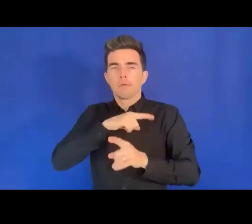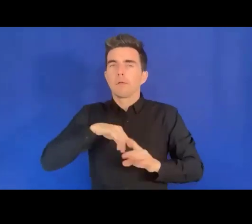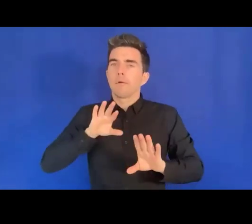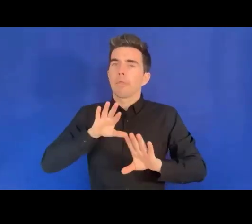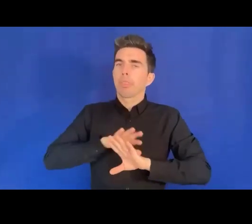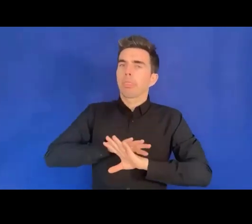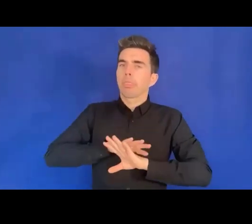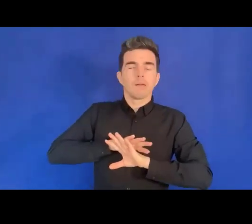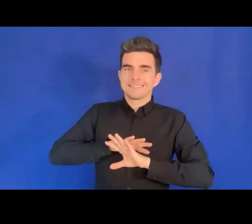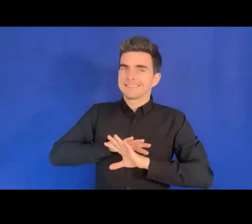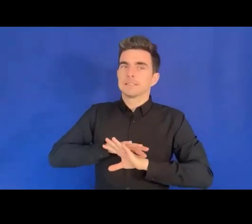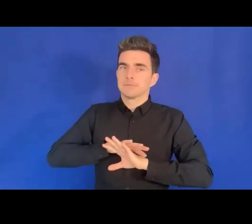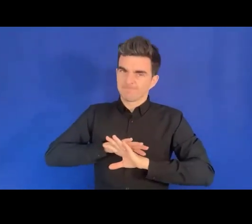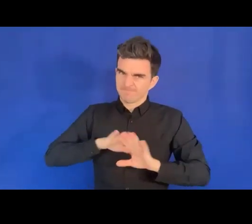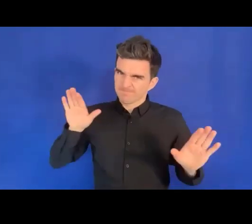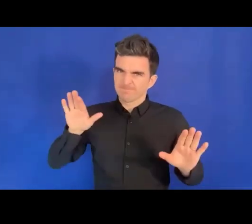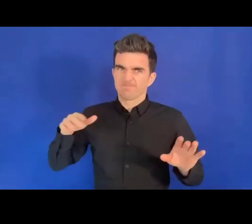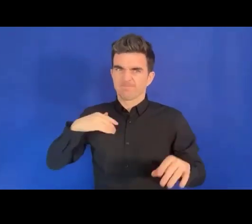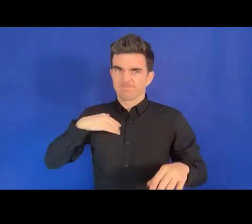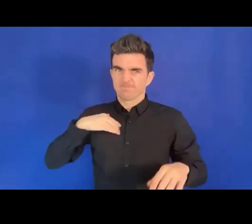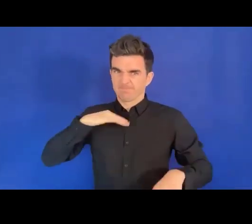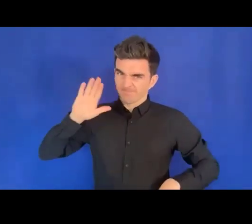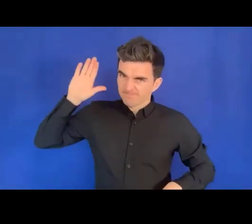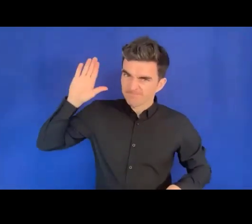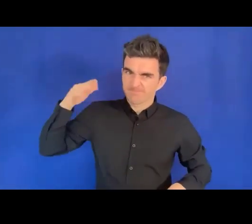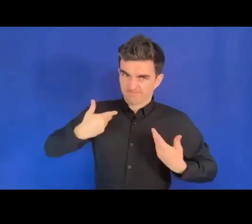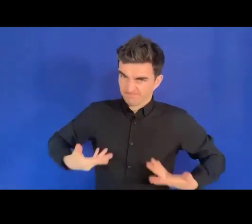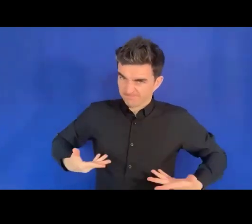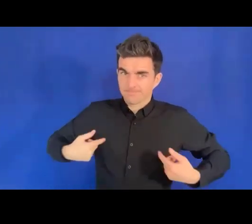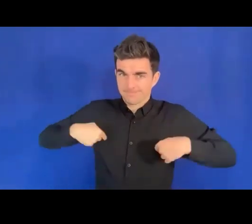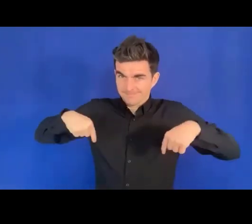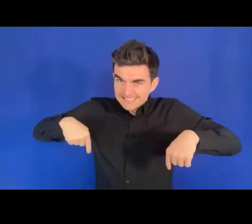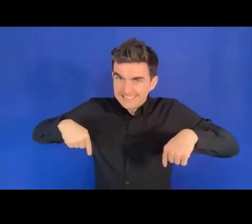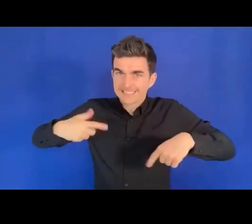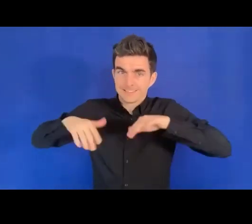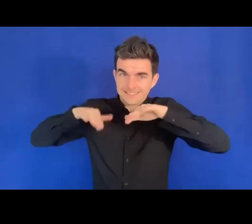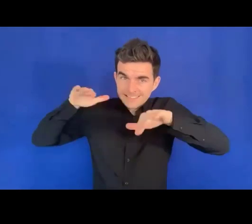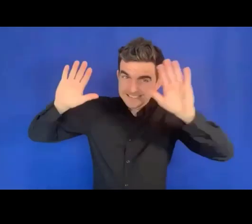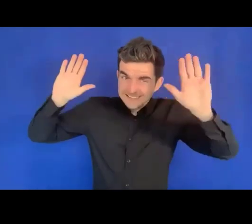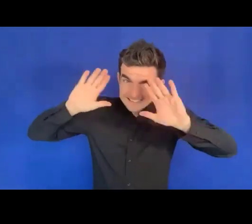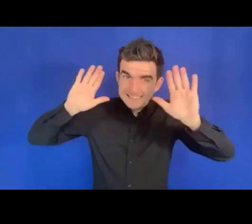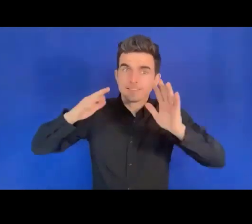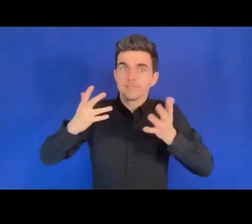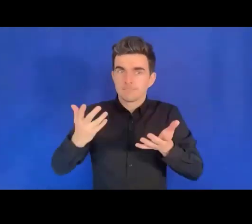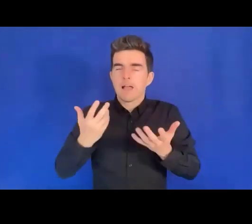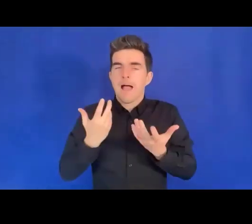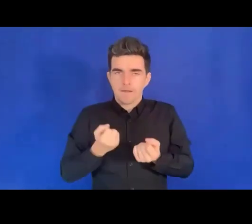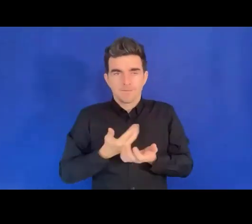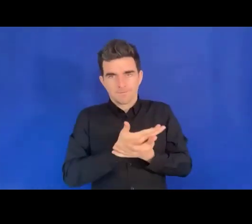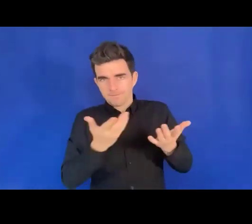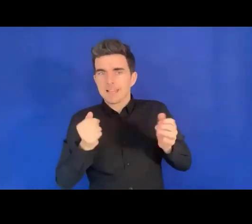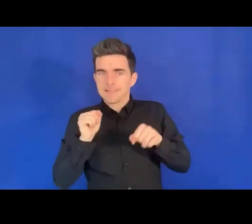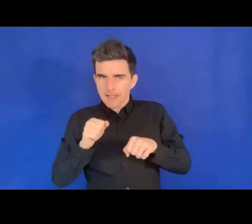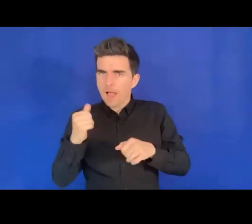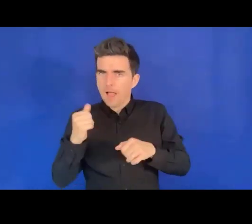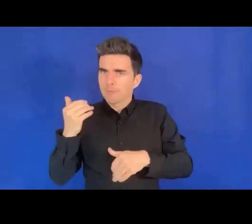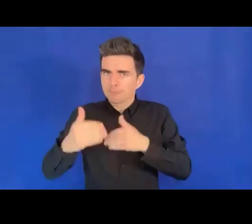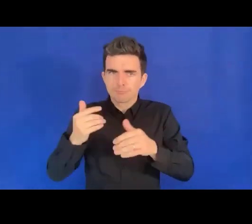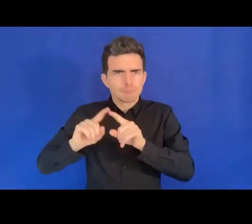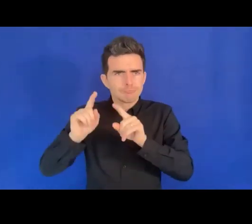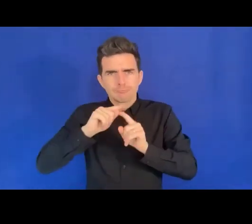Cet instrument et plusieurs autres instruments seront créés. Nous avons besoin de